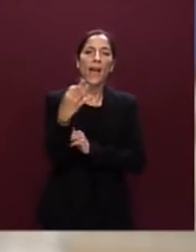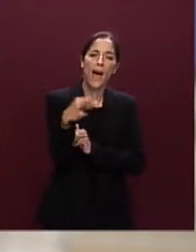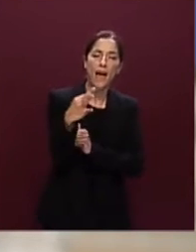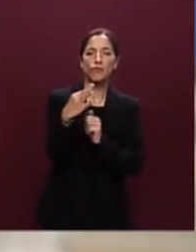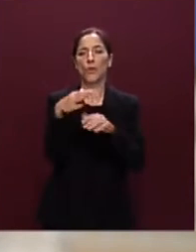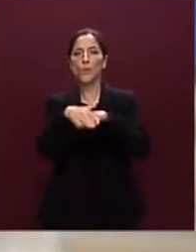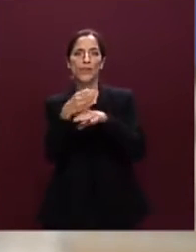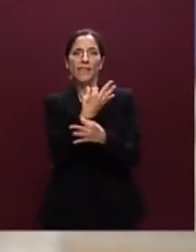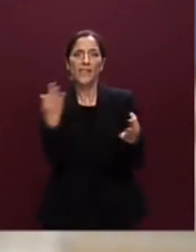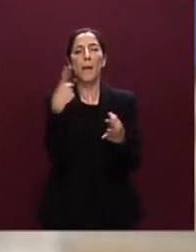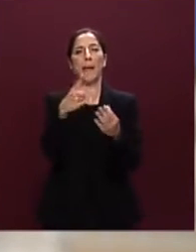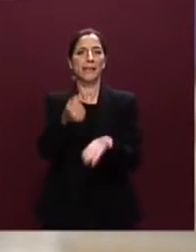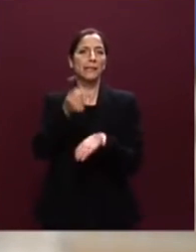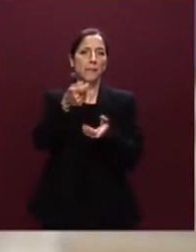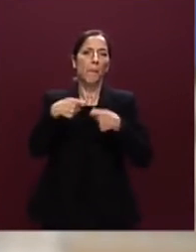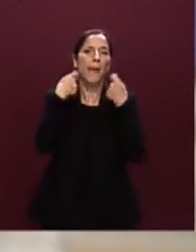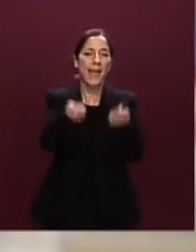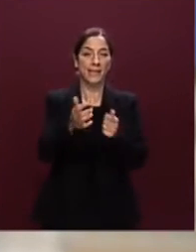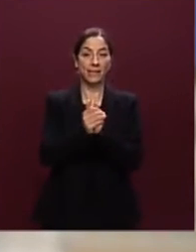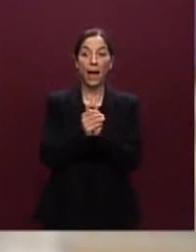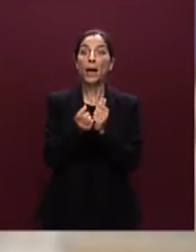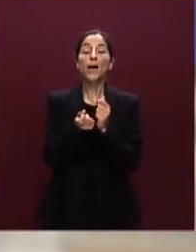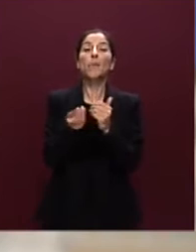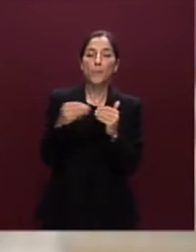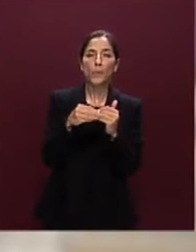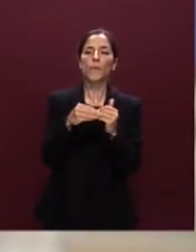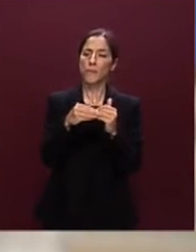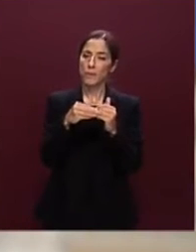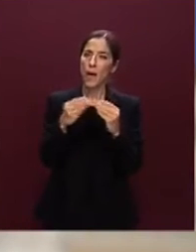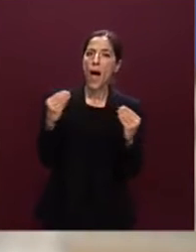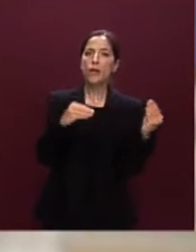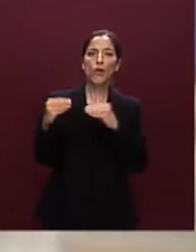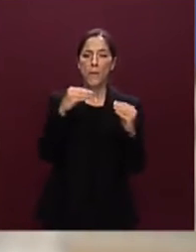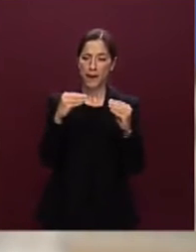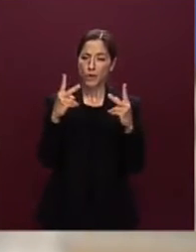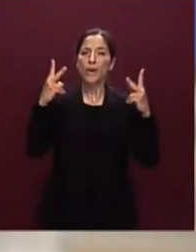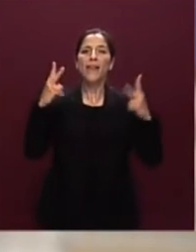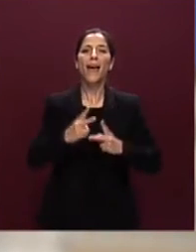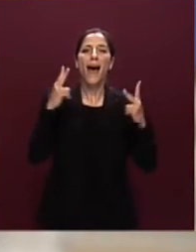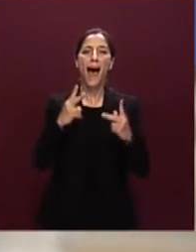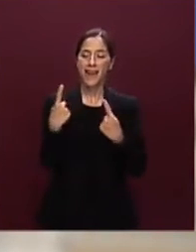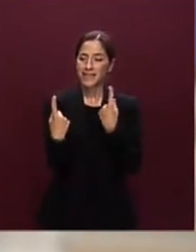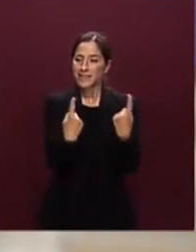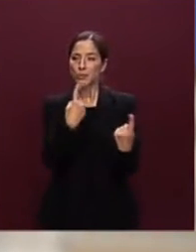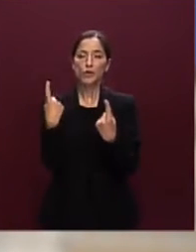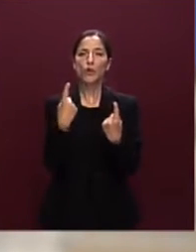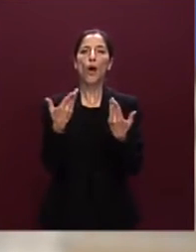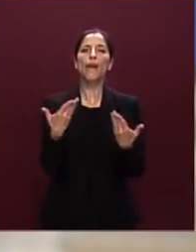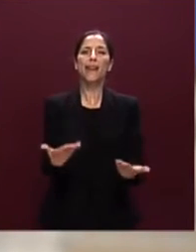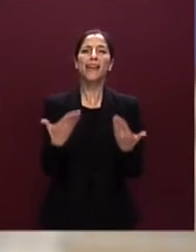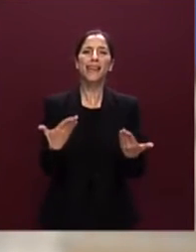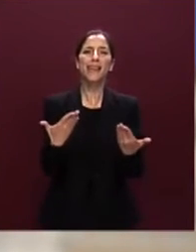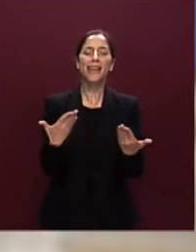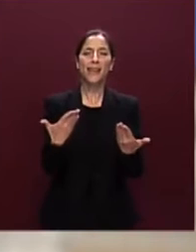della spesa e può essere l'elemento di aggiornamento reale delle condizioni e delle situazioni che